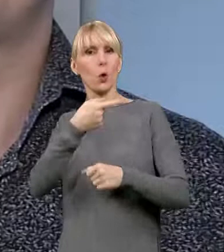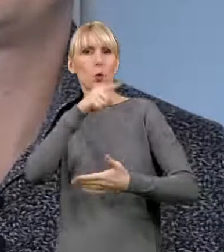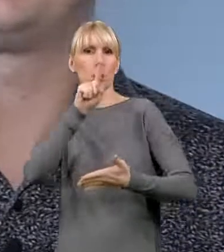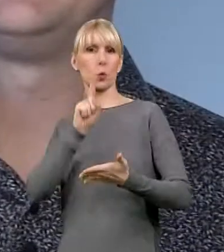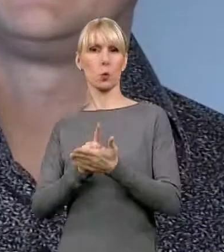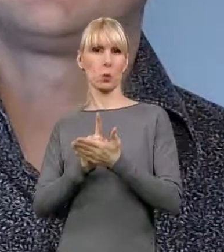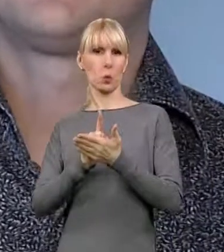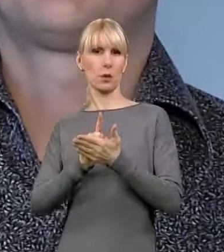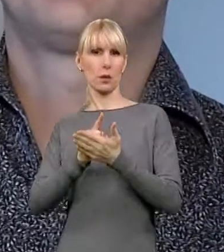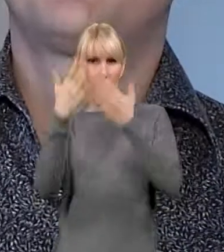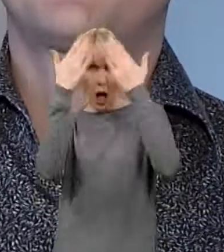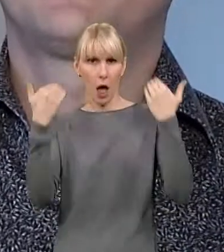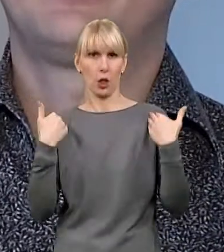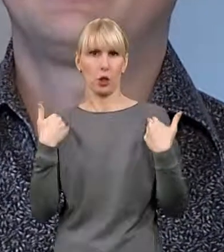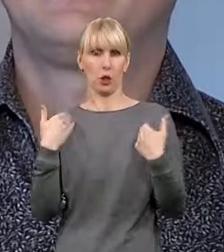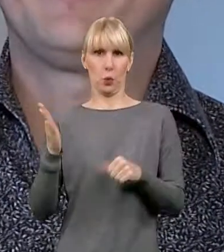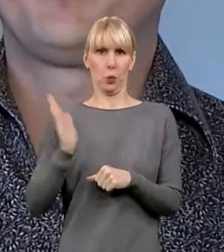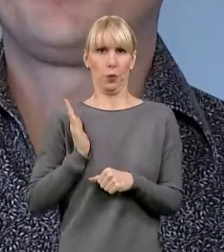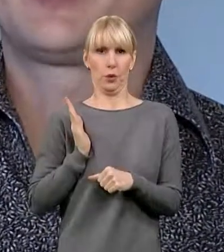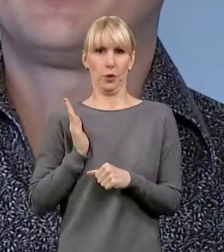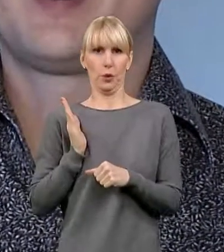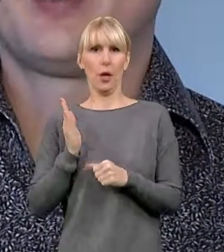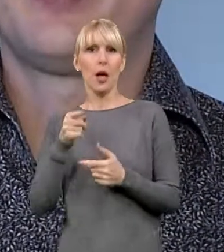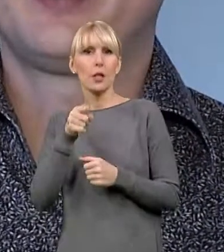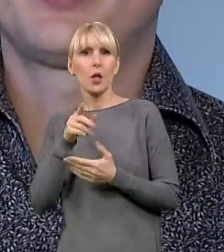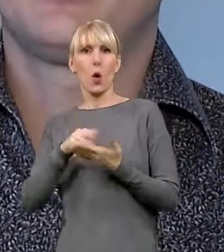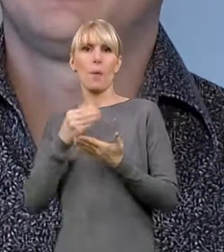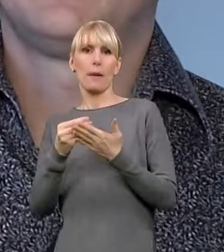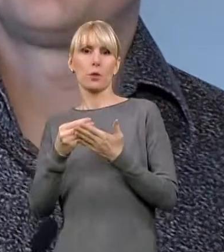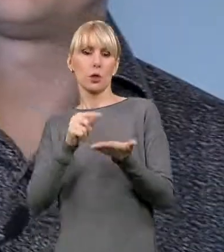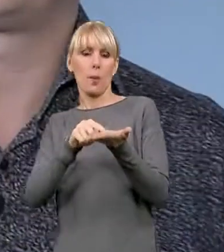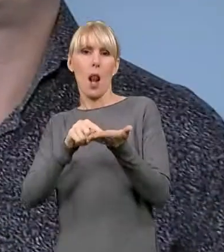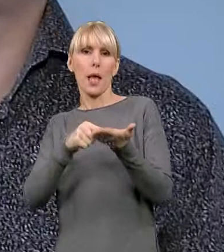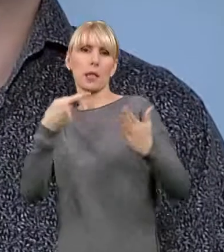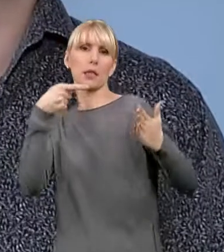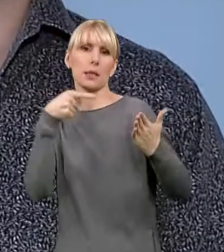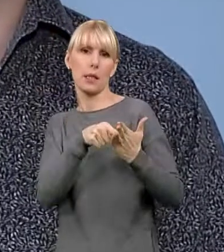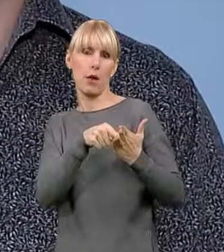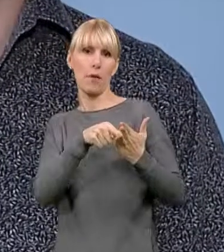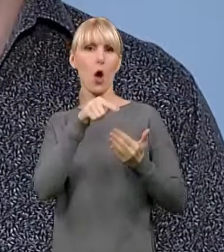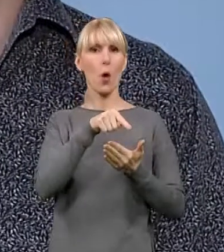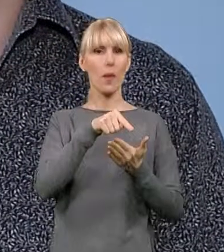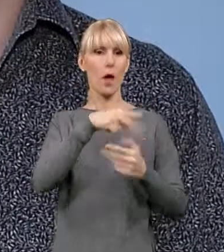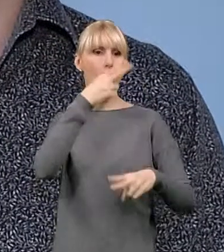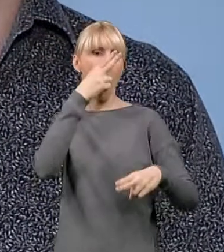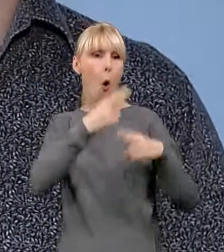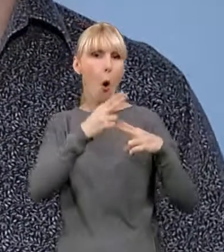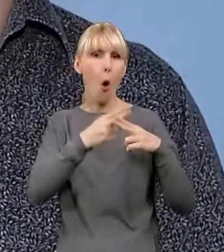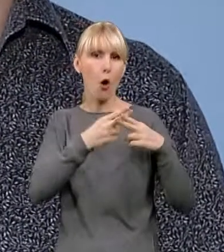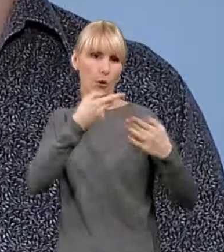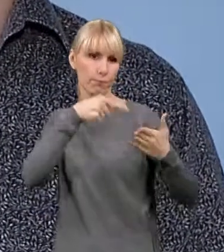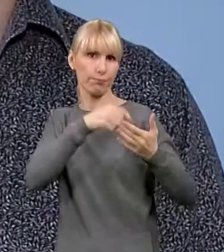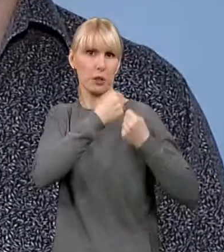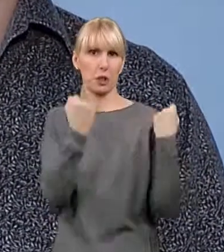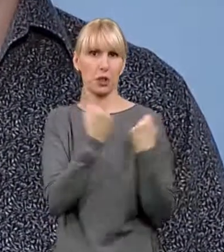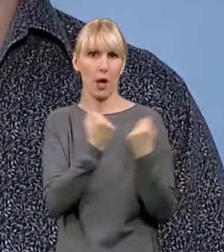kliniczny. Są to leki klasy przeciwciał, są to leki tak zwane celowane, czyli są to leki, które są zdolne oddziaływać tylko z tym